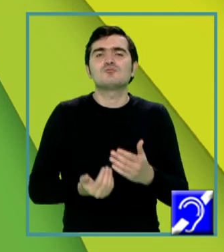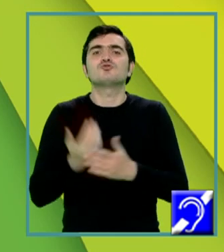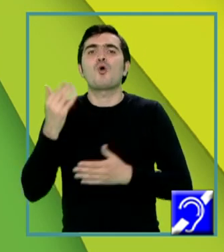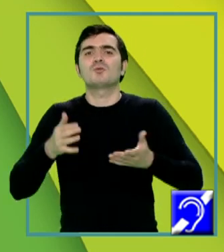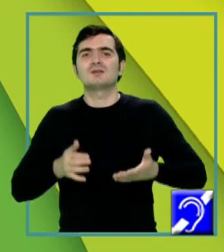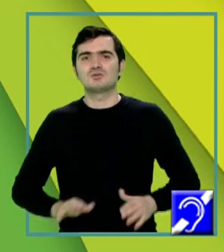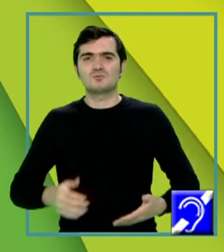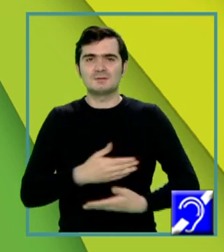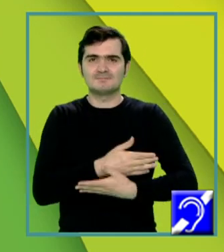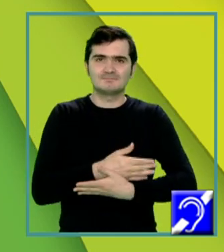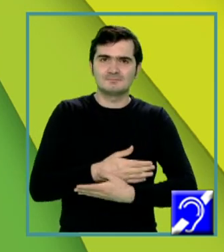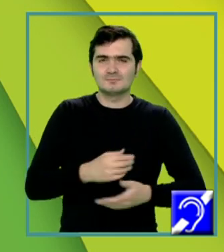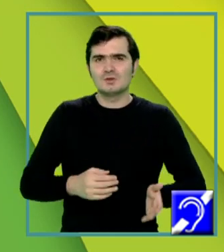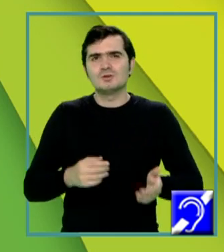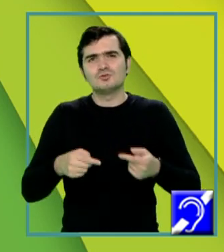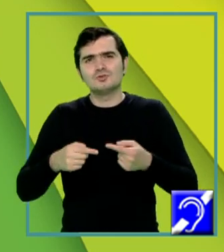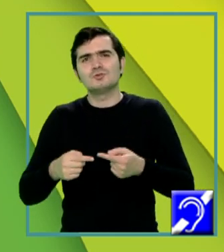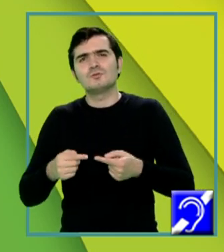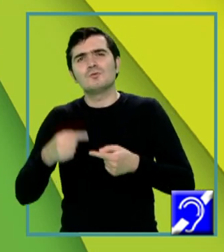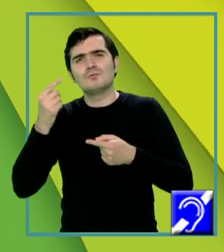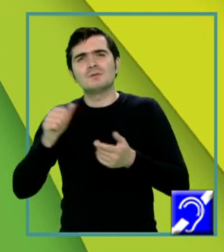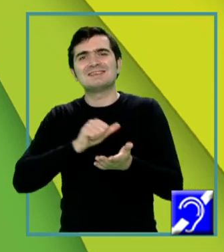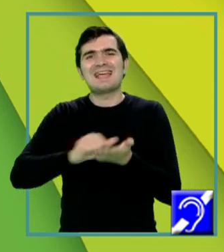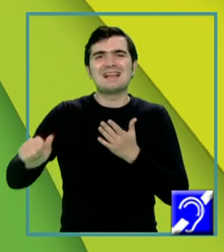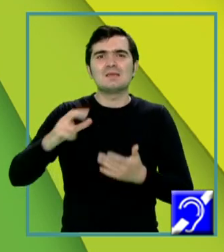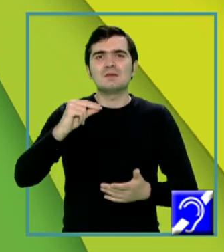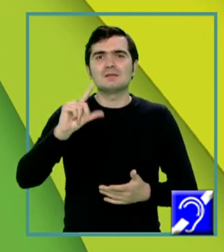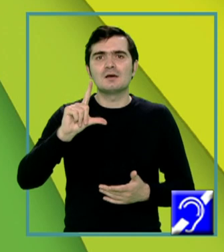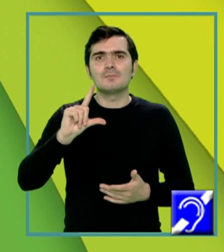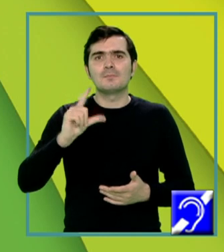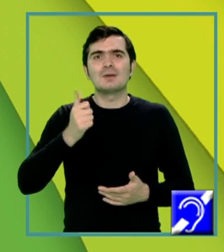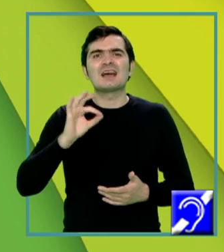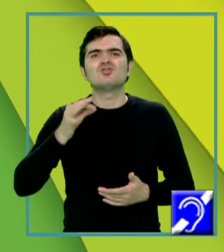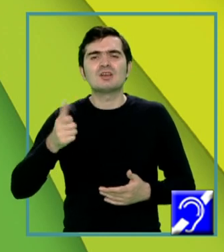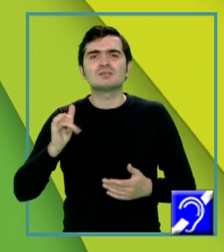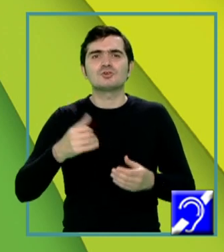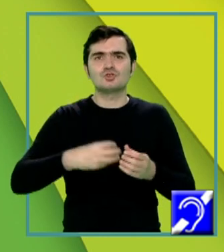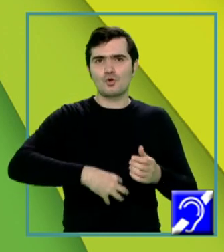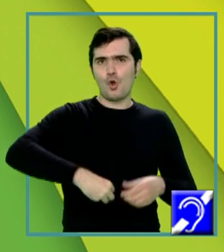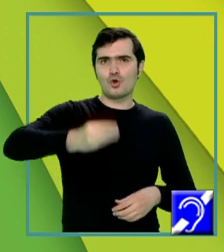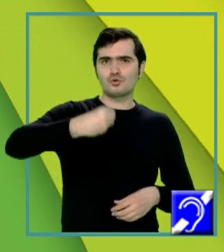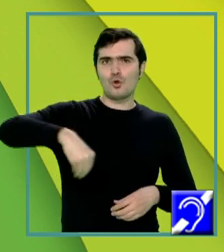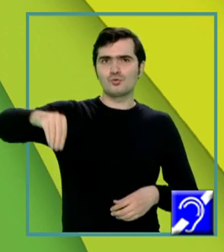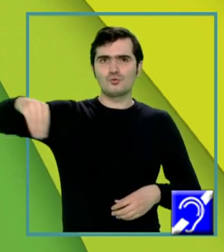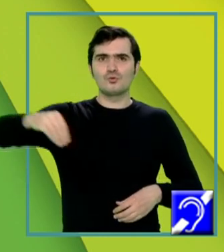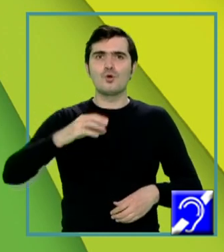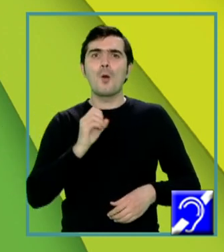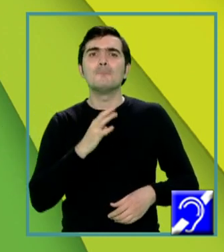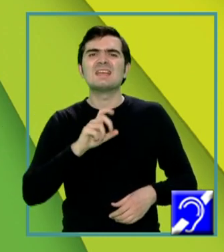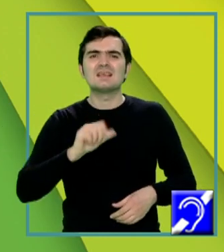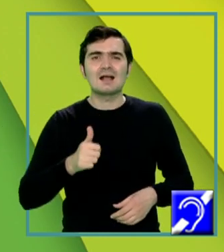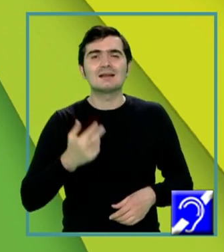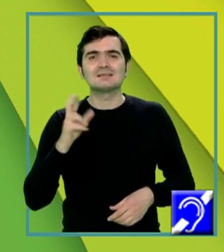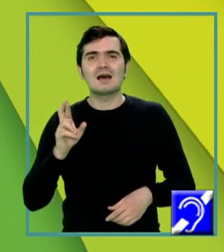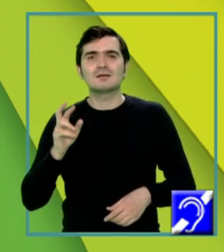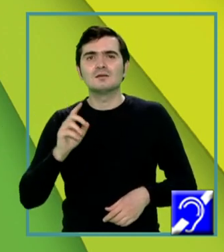această eliminare de eliminarea placentei și a cordonului umbilical. Dependența nou născutului de mamă nu se termina aici,